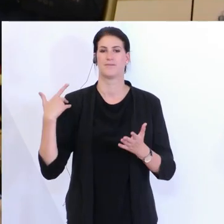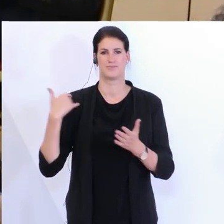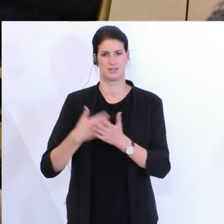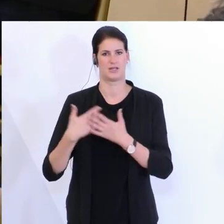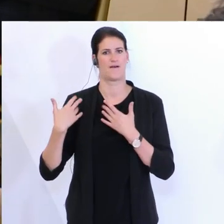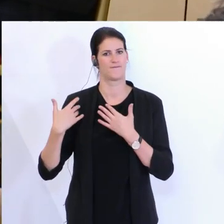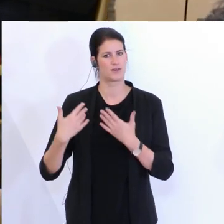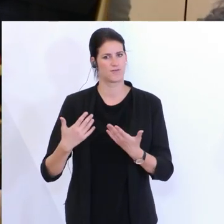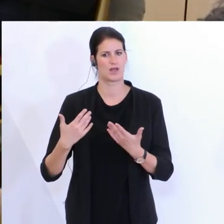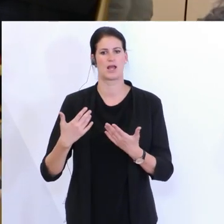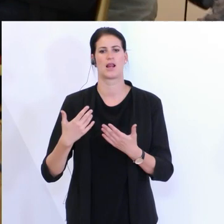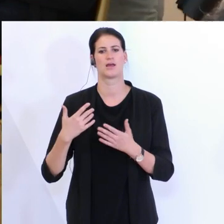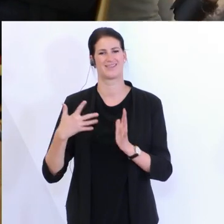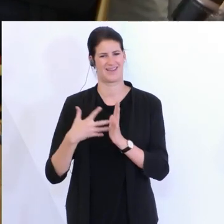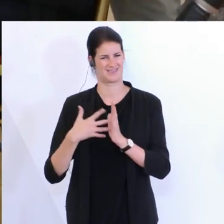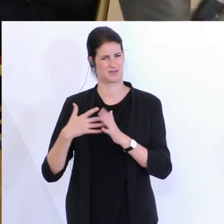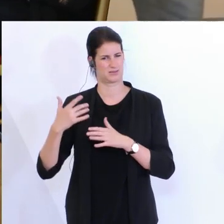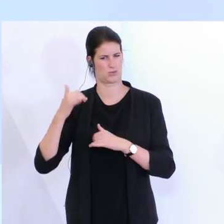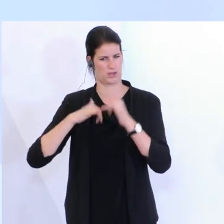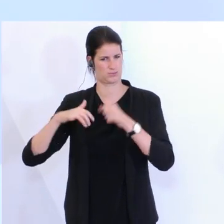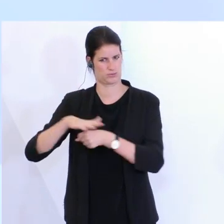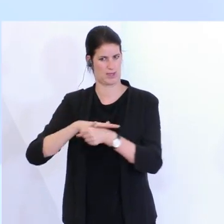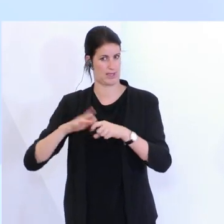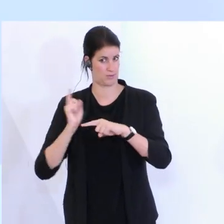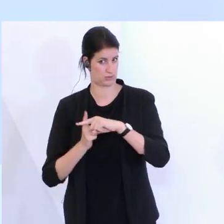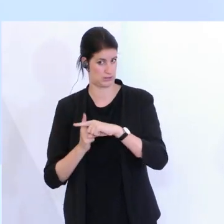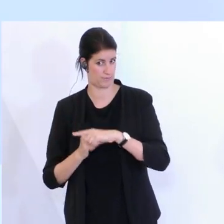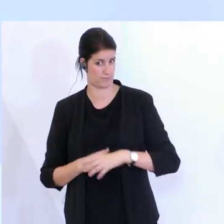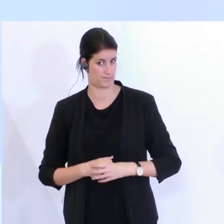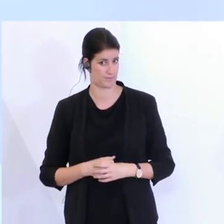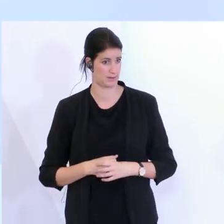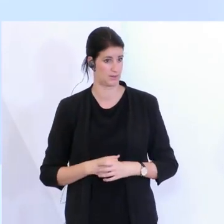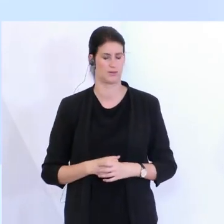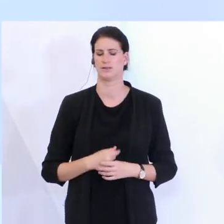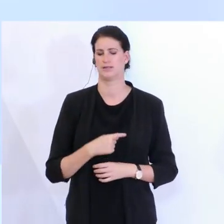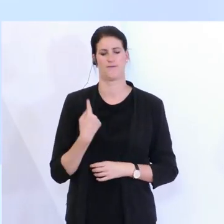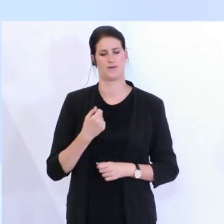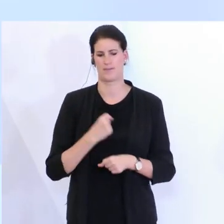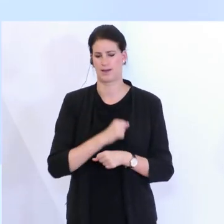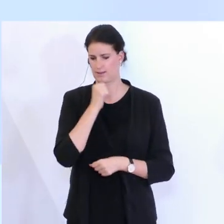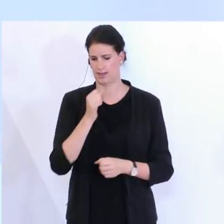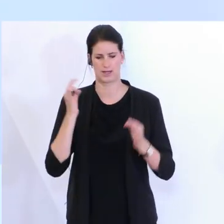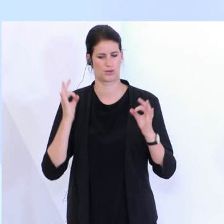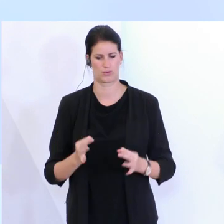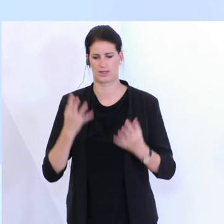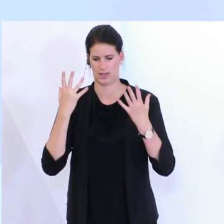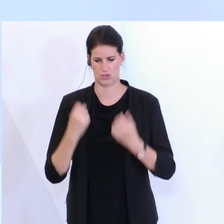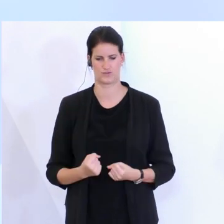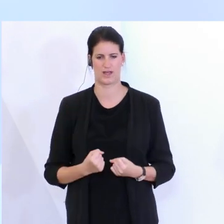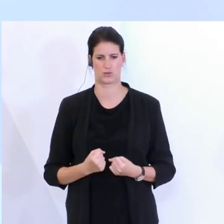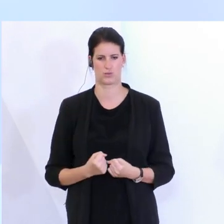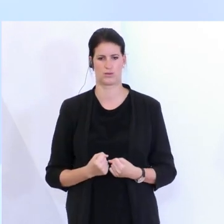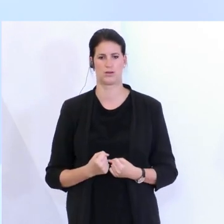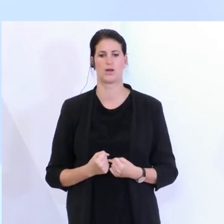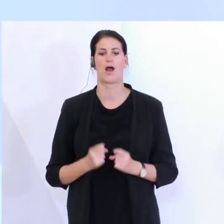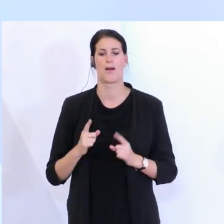positiv? Haben Sie da eine Auswertung? Wir machen keine konkrete Auswertung dazu. Wir bekommen natürlich